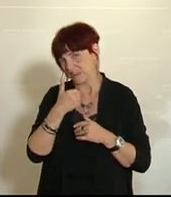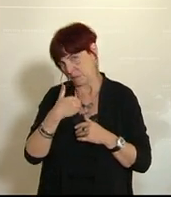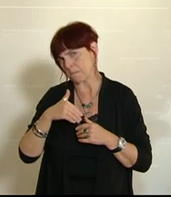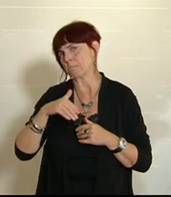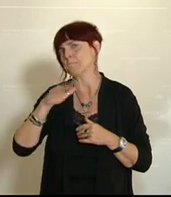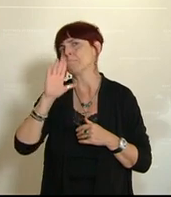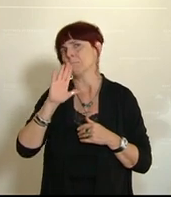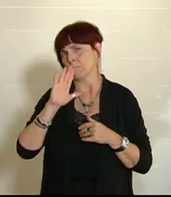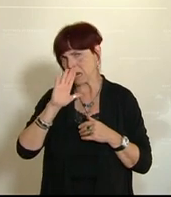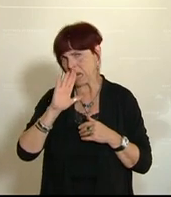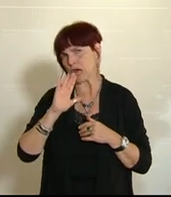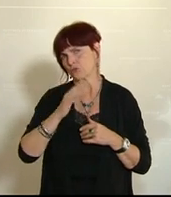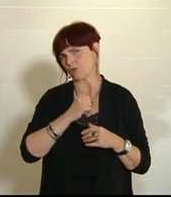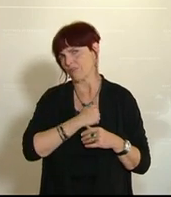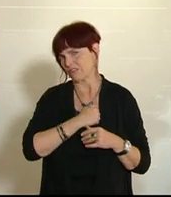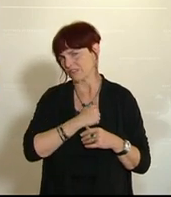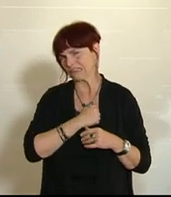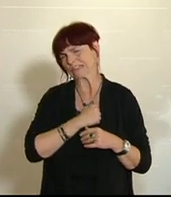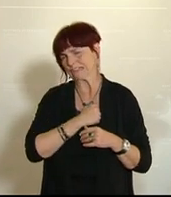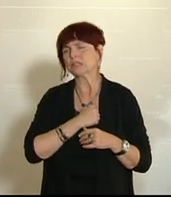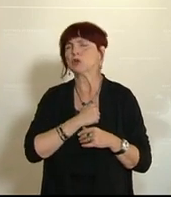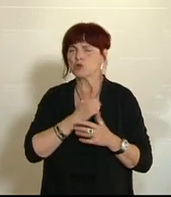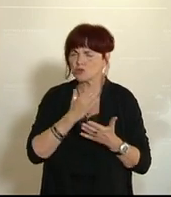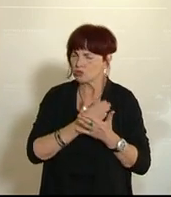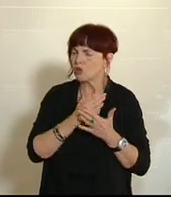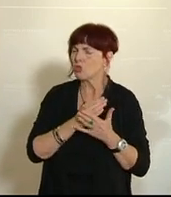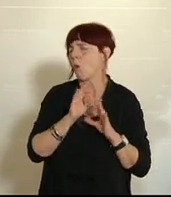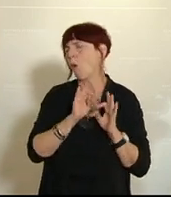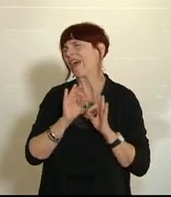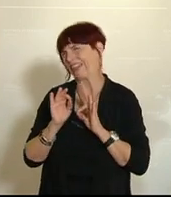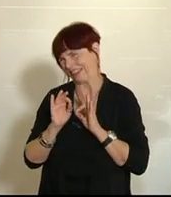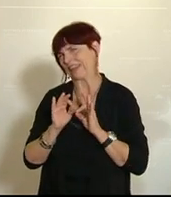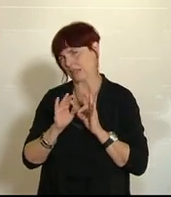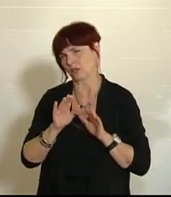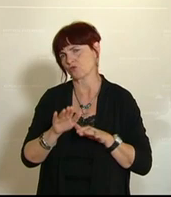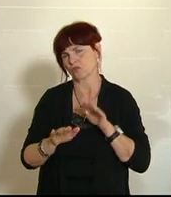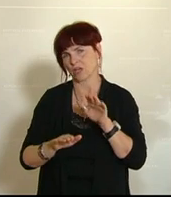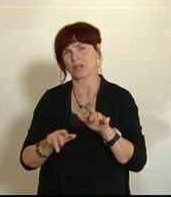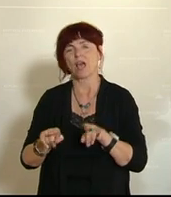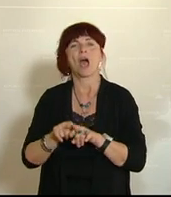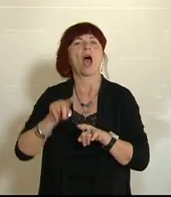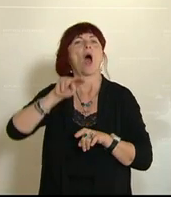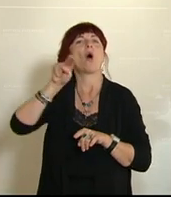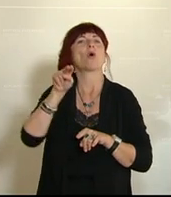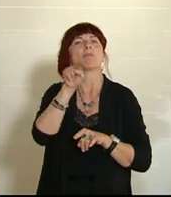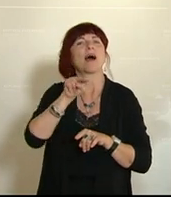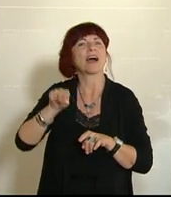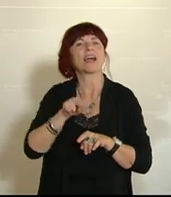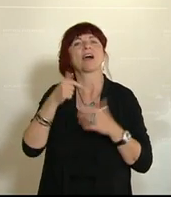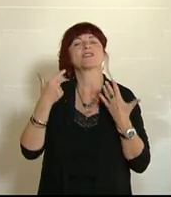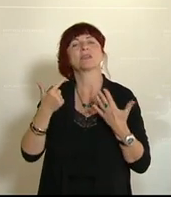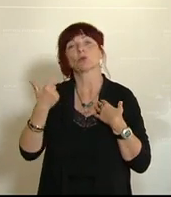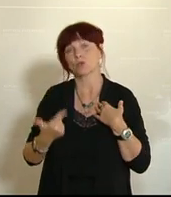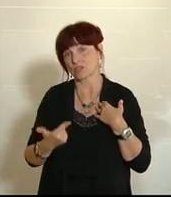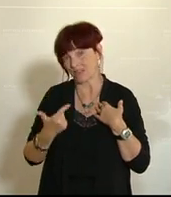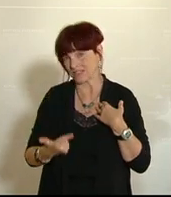trotzdem ein ordentlicher Schritt, zusammenbringen, dann soll es sein. Das heißt, wir werden auch dem § 27 Antrag zustimmen.